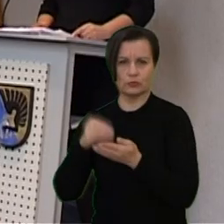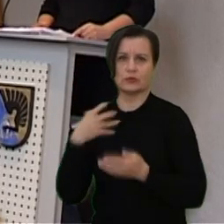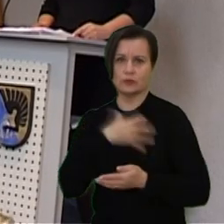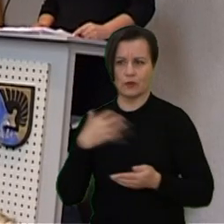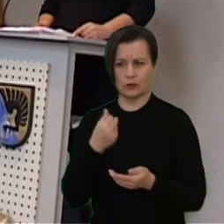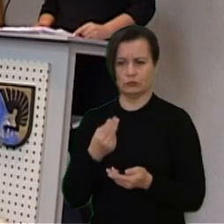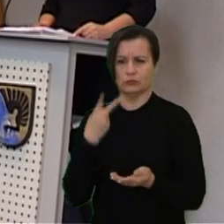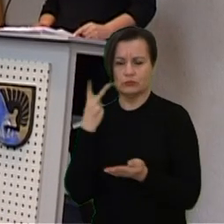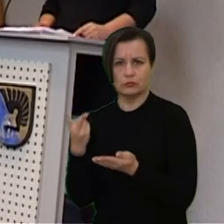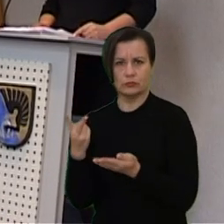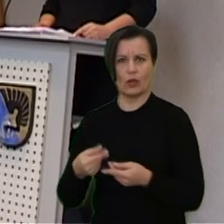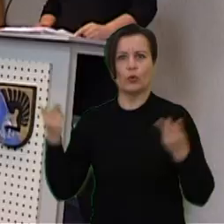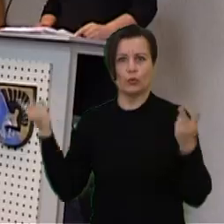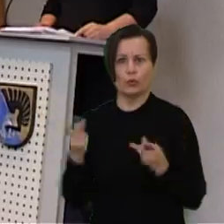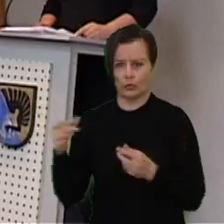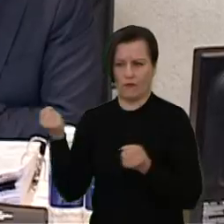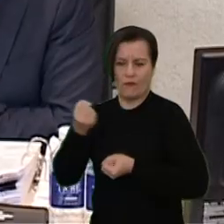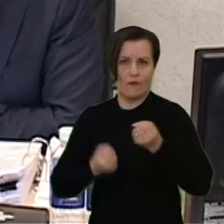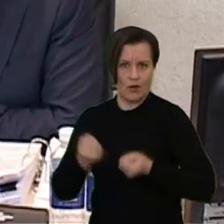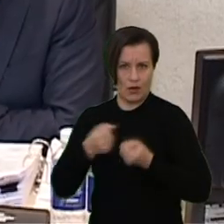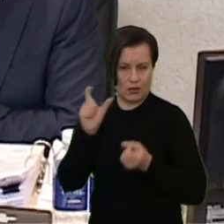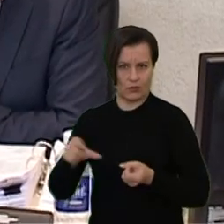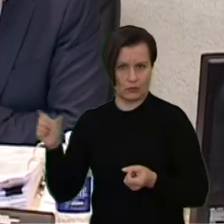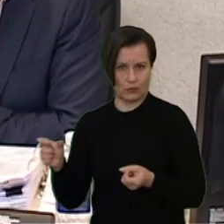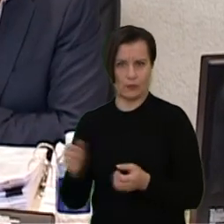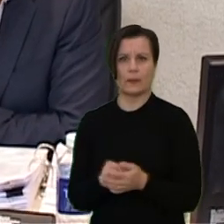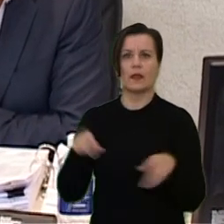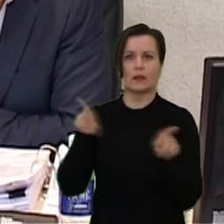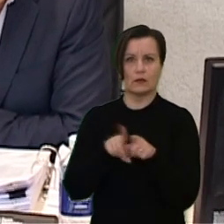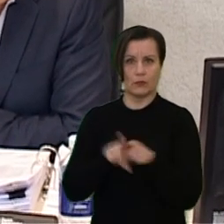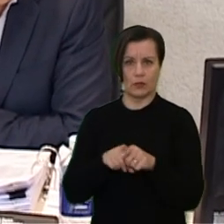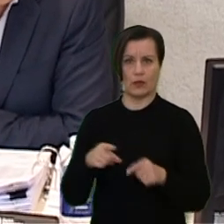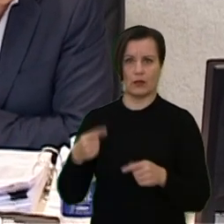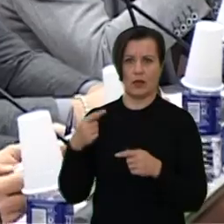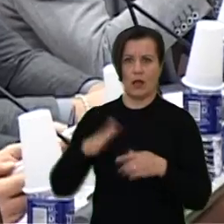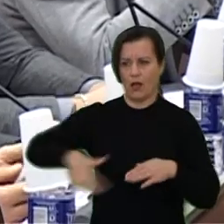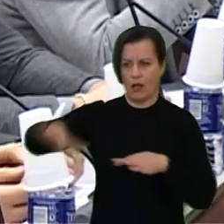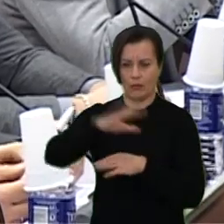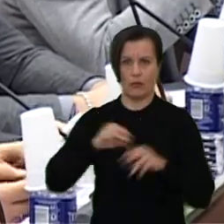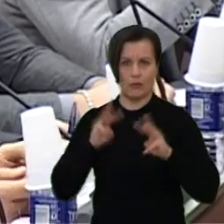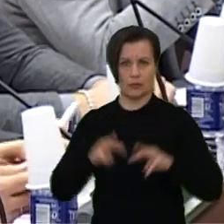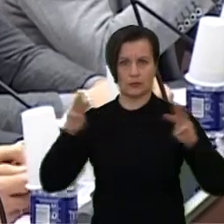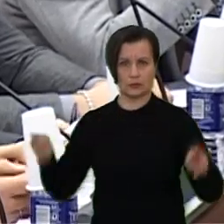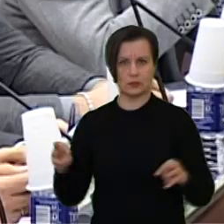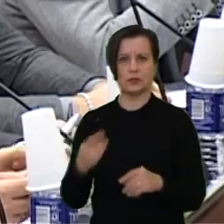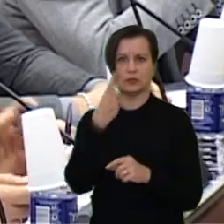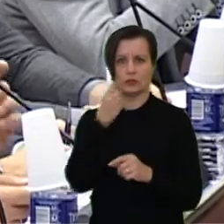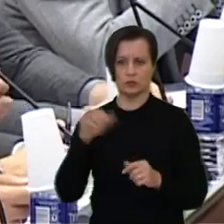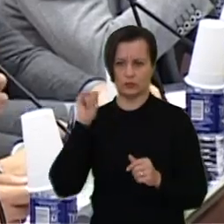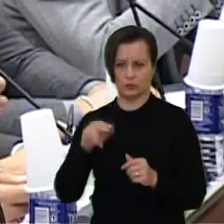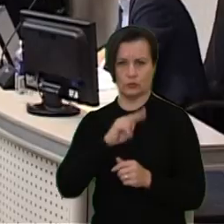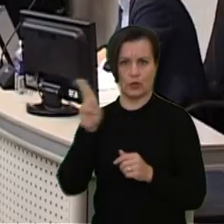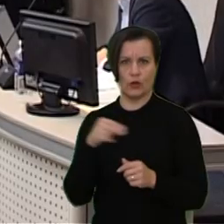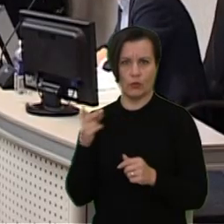poreikius. Dar viena gera naujiena, kad miesto gyventojams iš aplinkos ministerijos skiriama 100 tūkstančių eurų prisijungimui prie